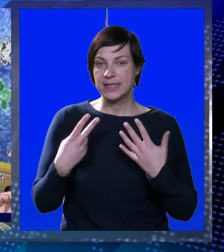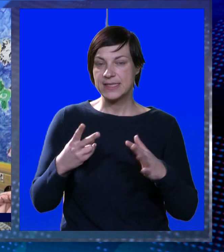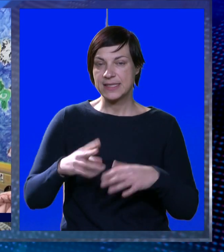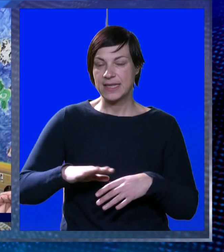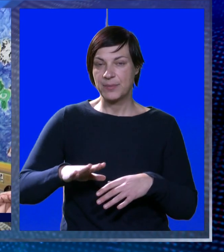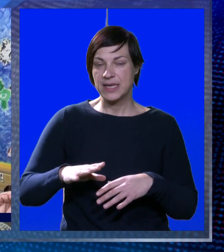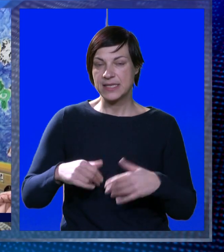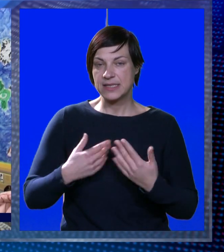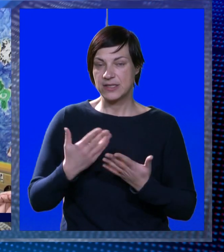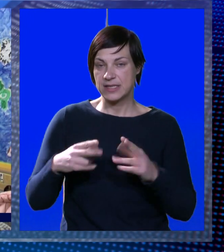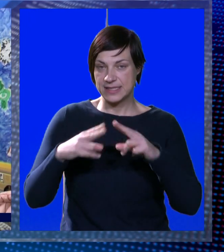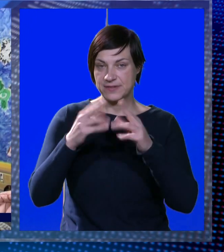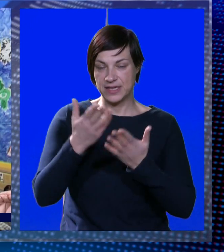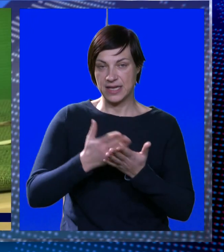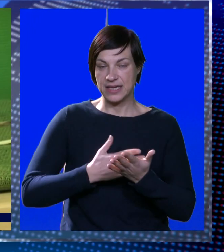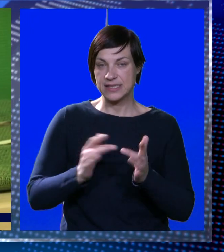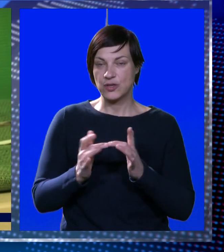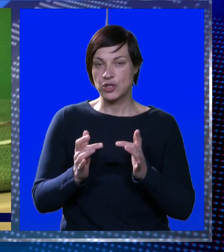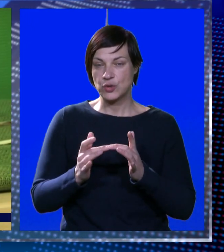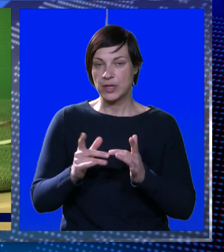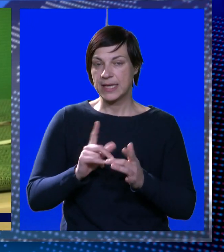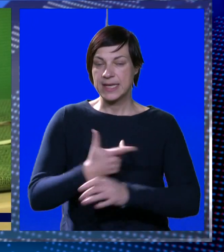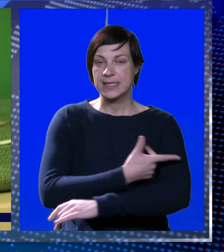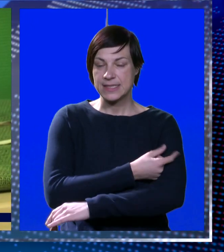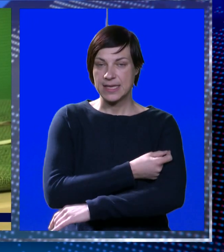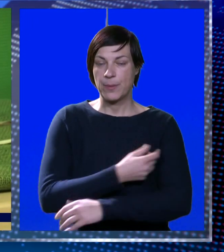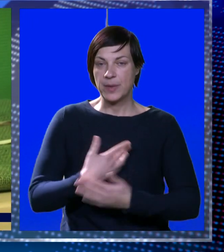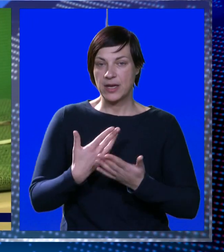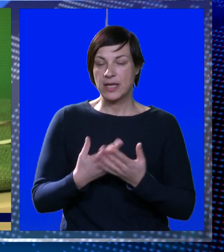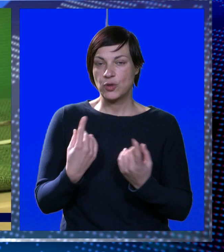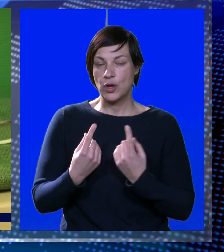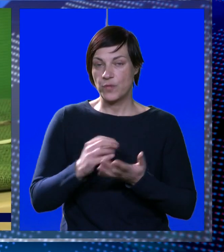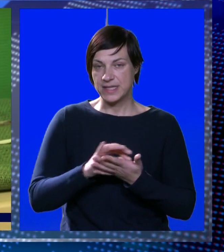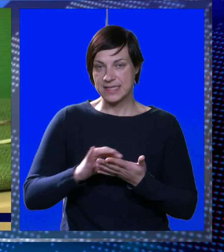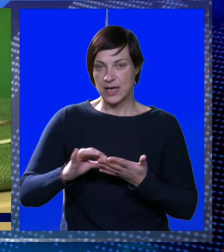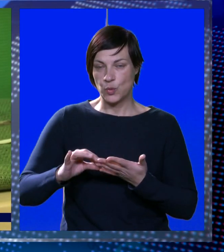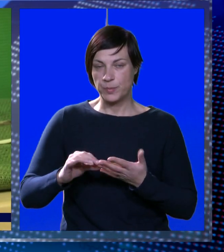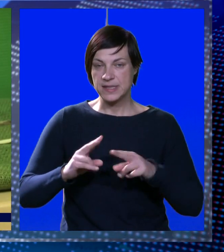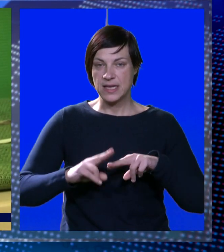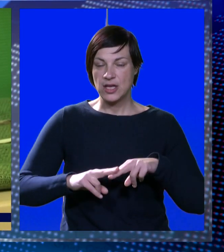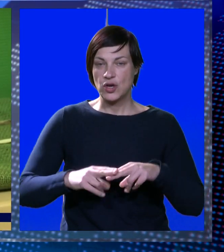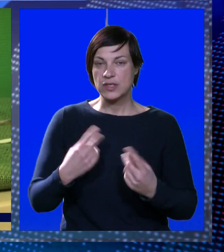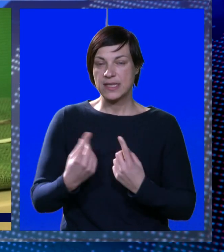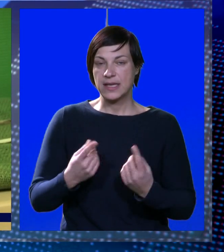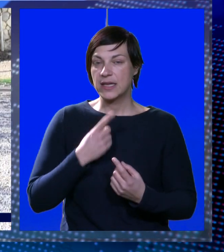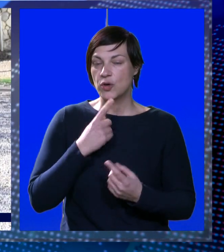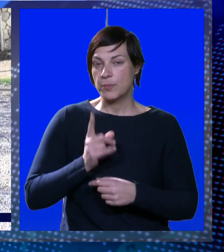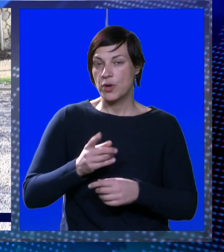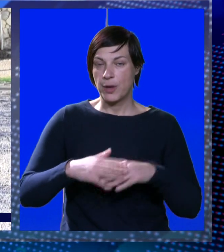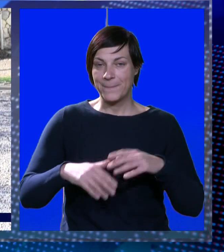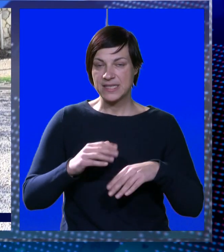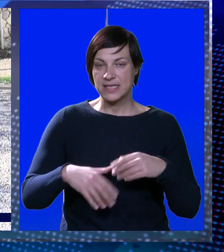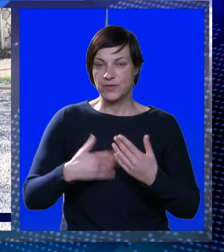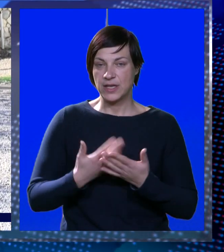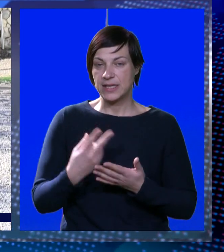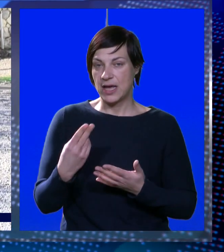kako 17 djece svrha liste, koje su kontaktirali nije cijepljeno, a to je uvjet za upis. Ostali kriteriji koji moraju